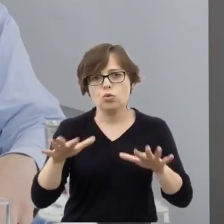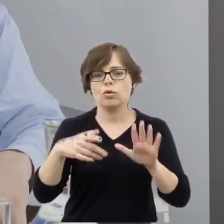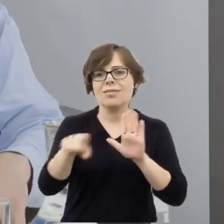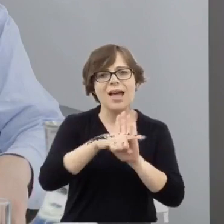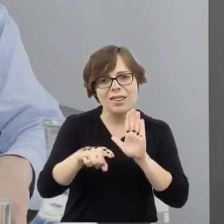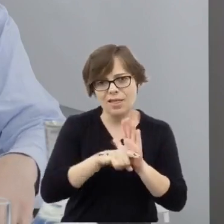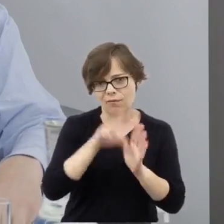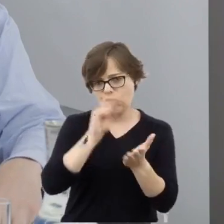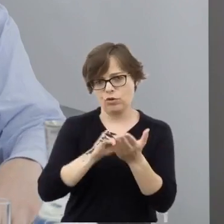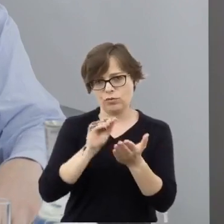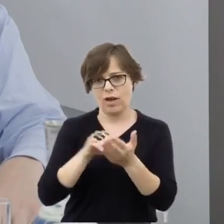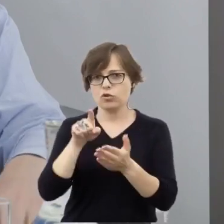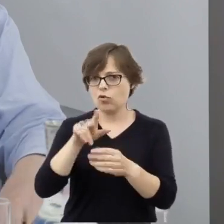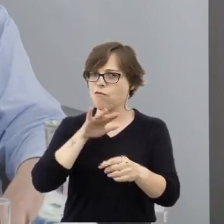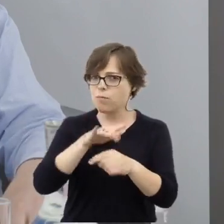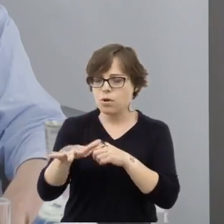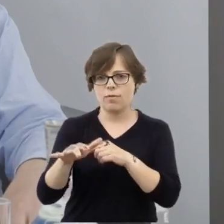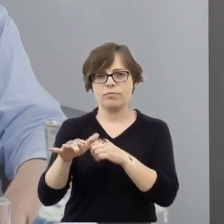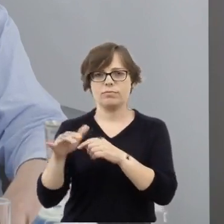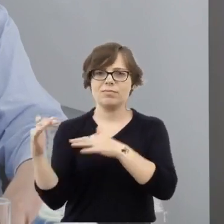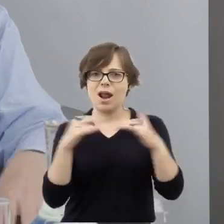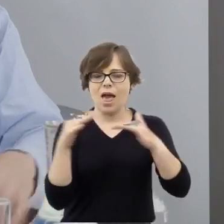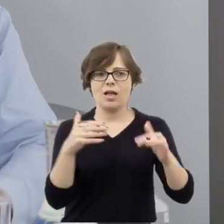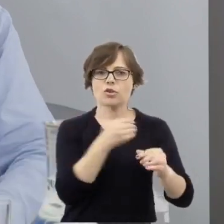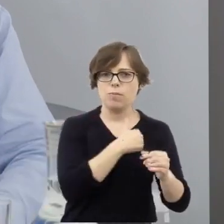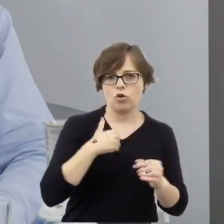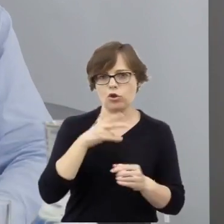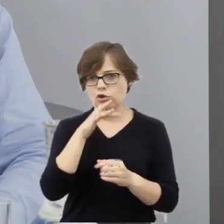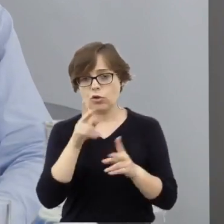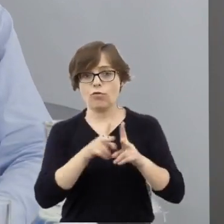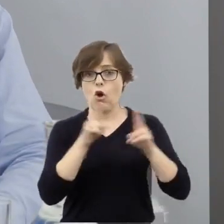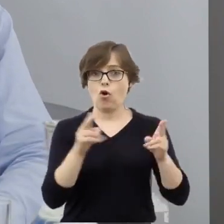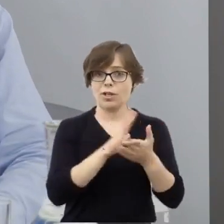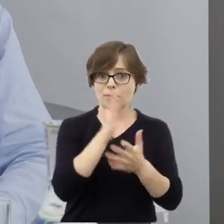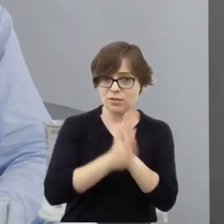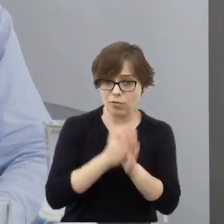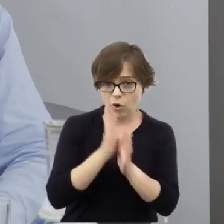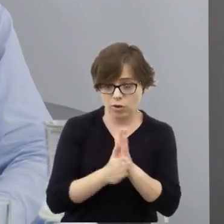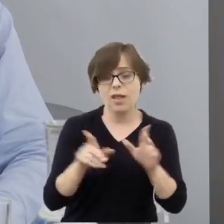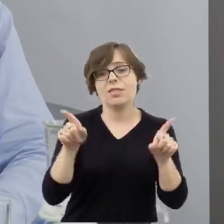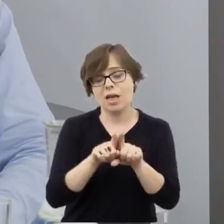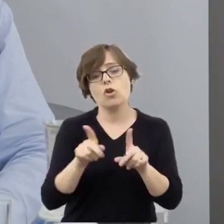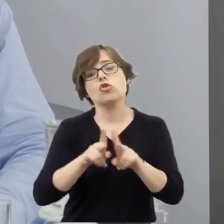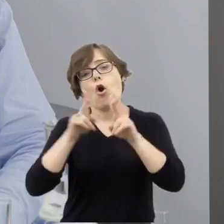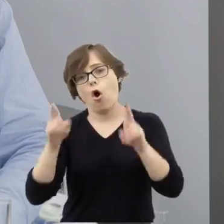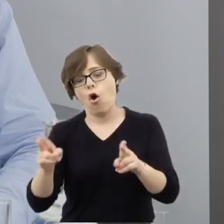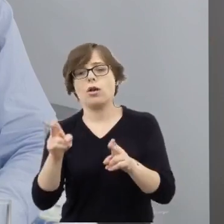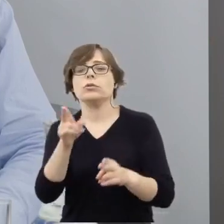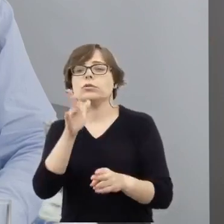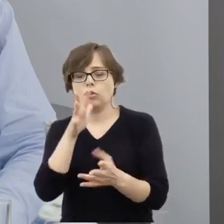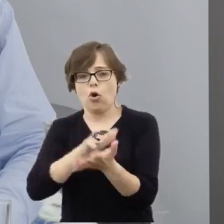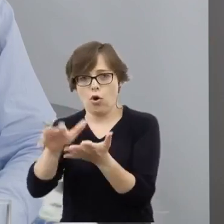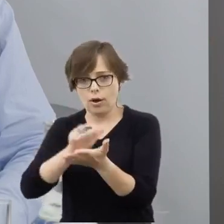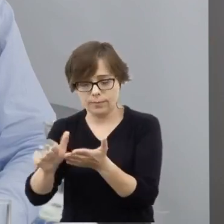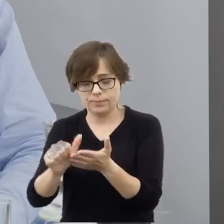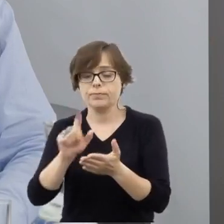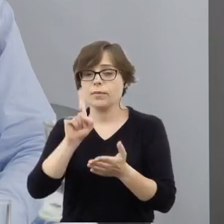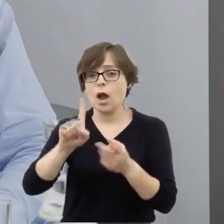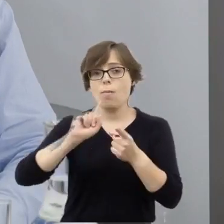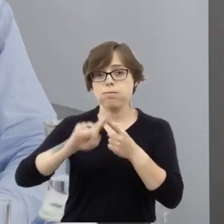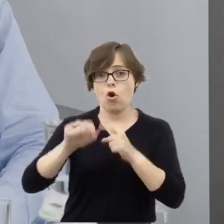kształtowały stosunki polsko-żydowskie w okresie międzywojnia, w okresie Holokaustu. I po roku